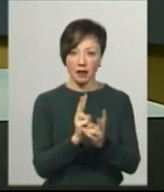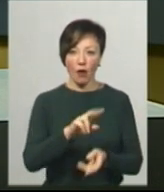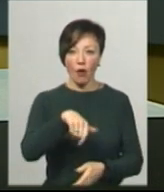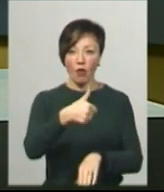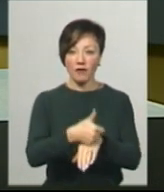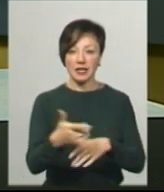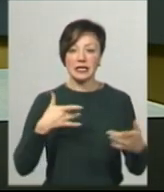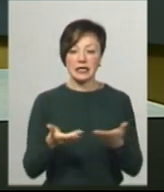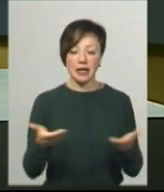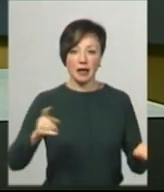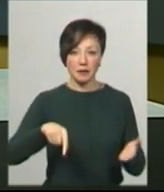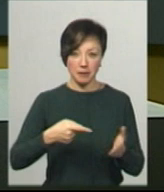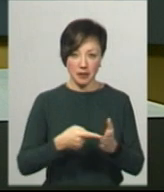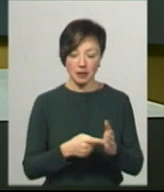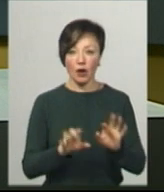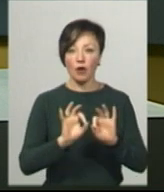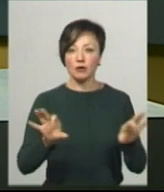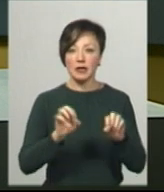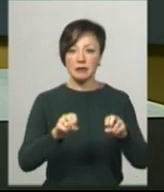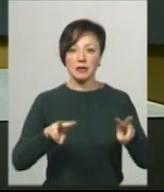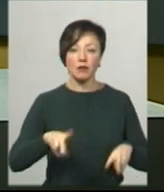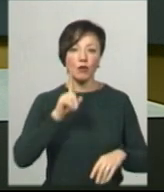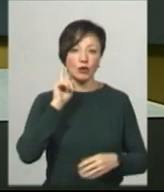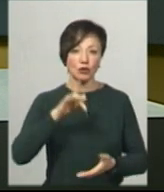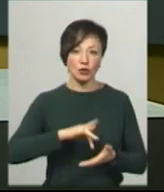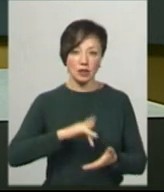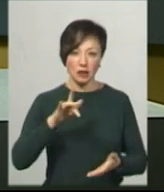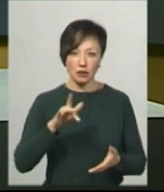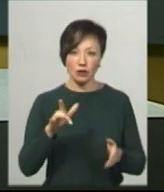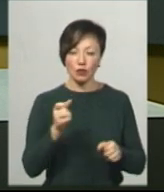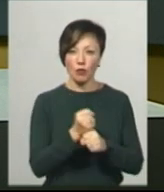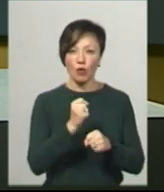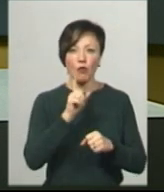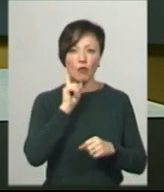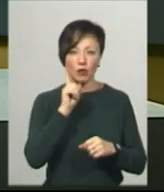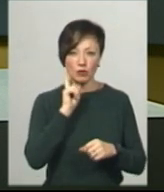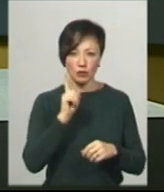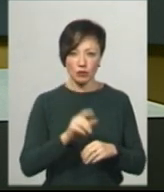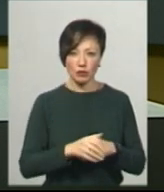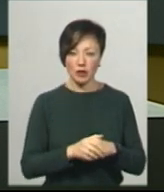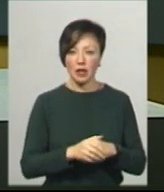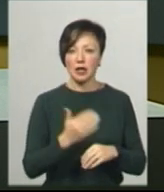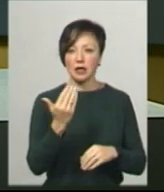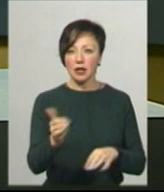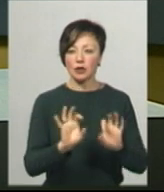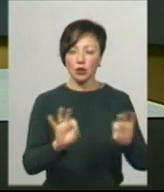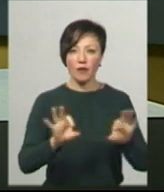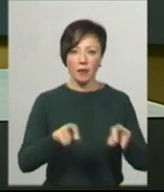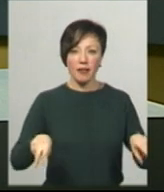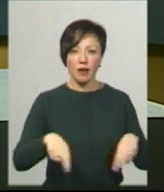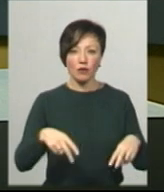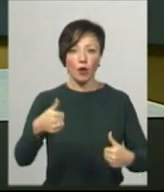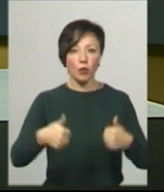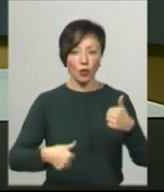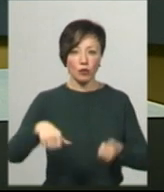сцені міста. Про це розповіла спеціаліст молодіжного центру із роботи з молоддю Марина Шкроба. За її словами, у танцювальному